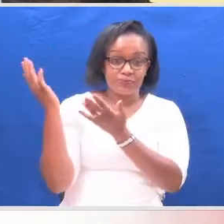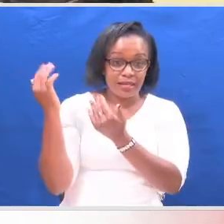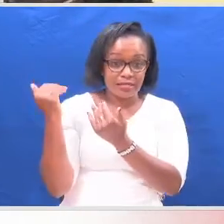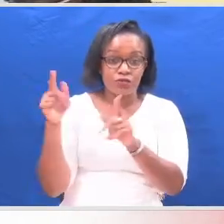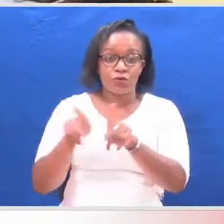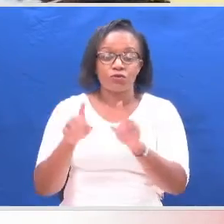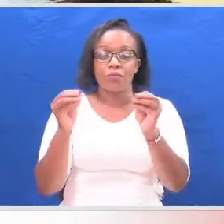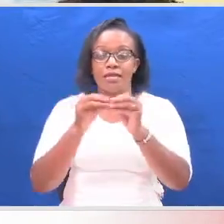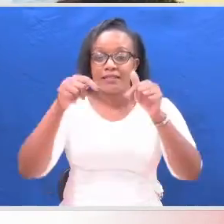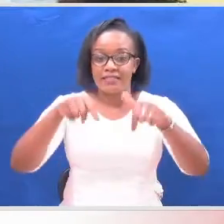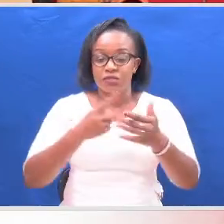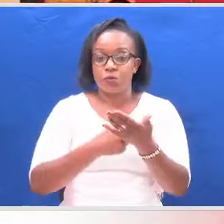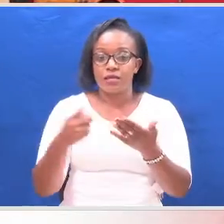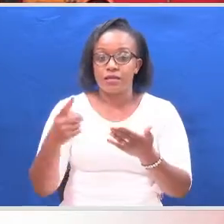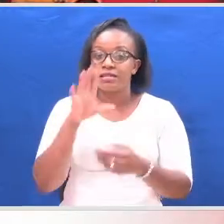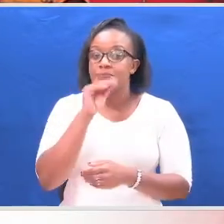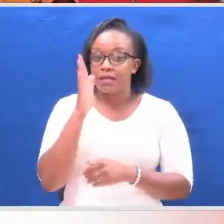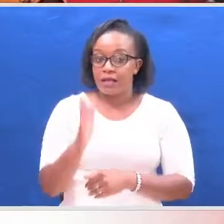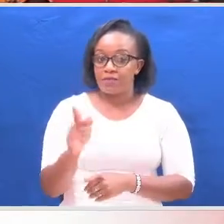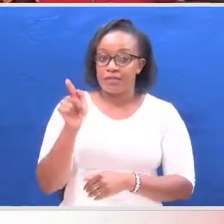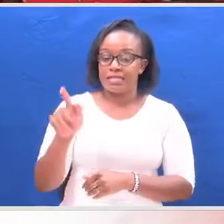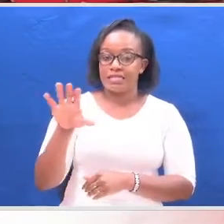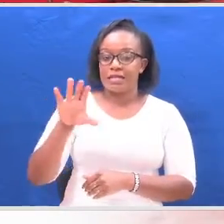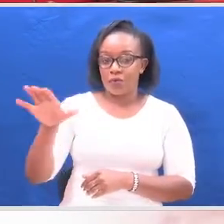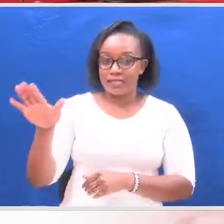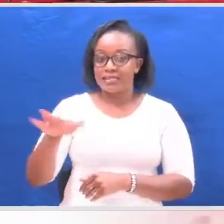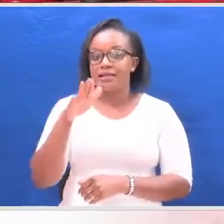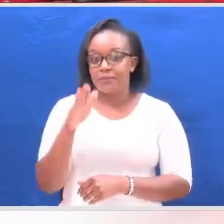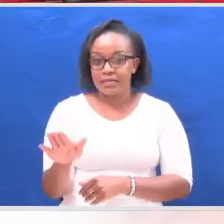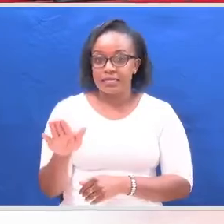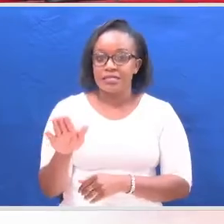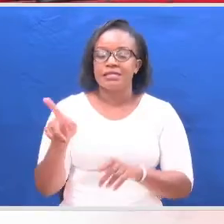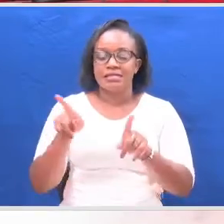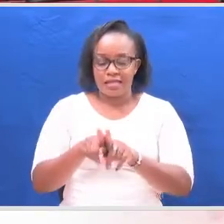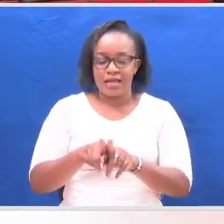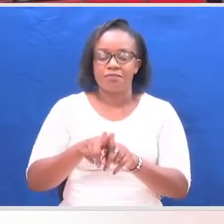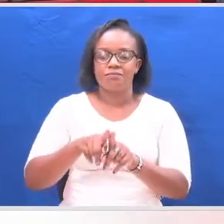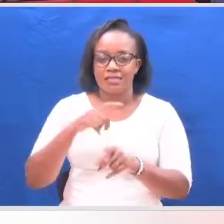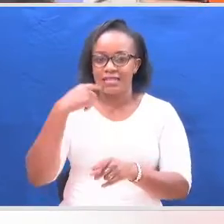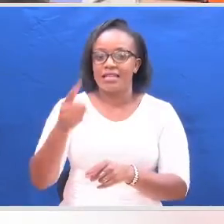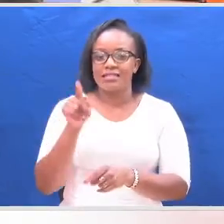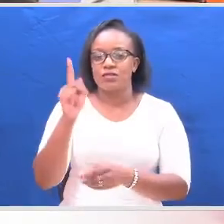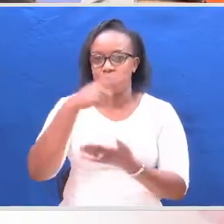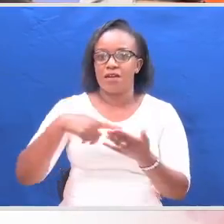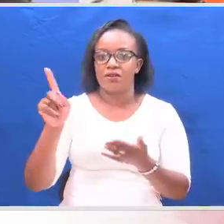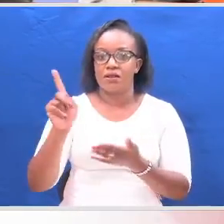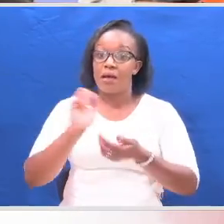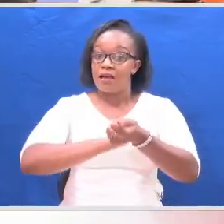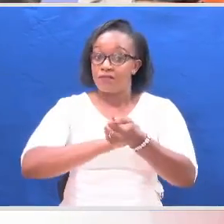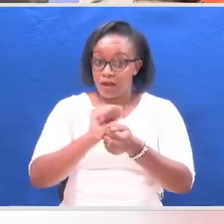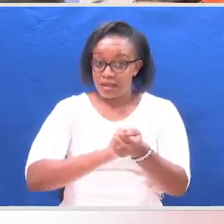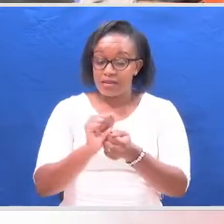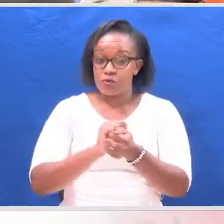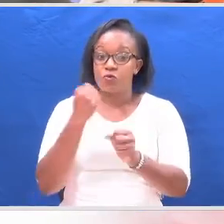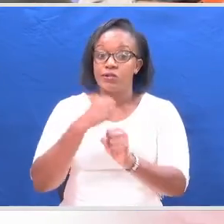kukutana wiki hii speaker wa bunge hilo akiaidi mswada huo kupitishwa. Friday we shall carry out